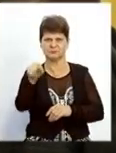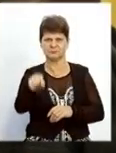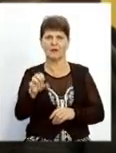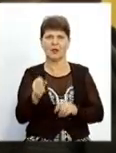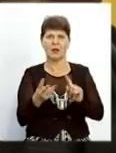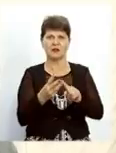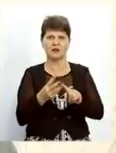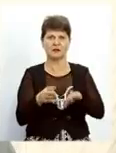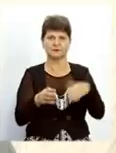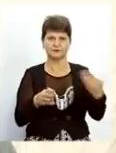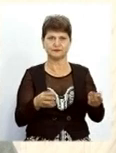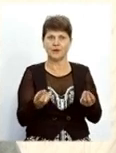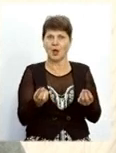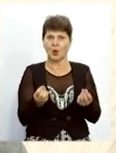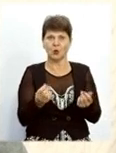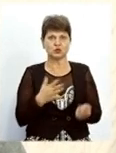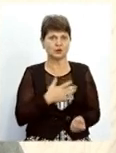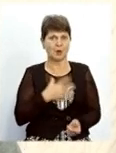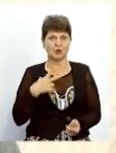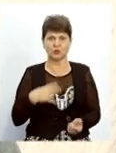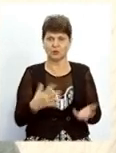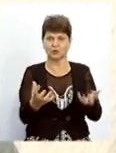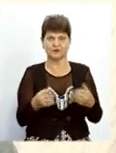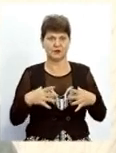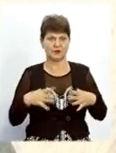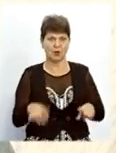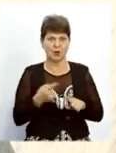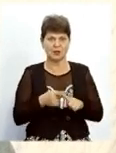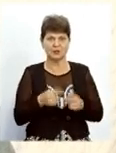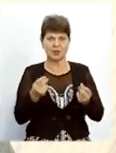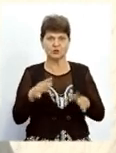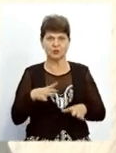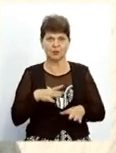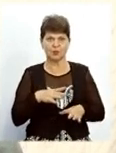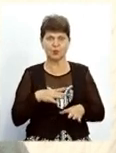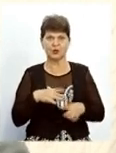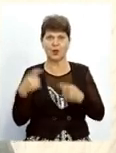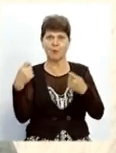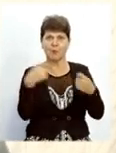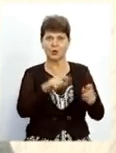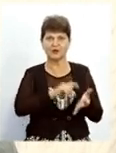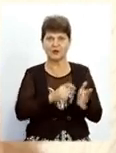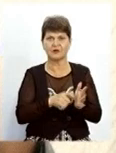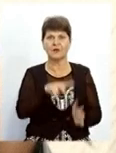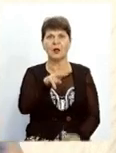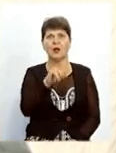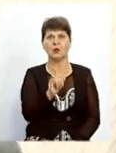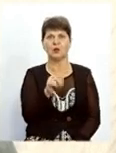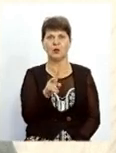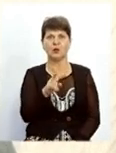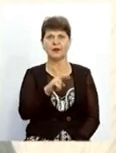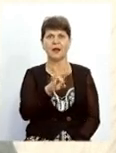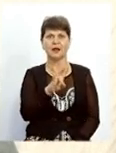третєю стороною. Кошти моя дирика не отримувала, тому що ці кошти було від передання квартири саме громадянкою Лук'янкою Аріною